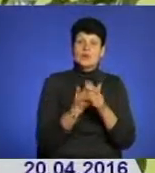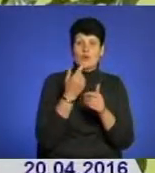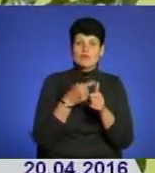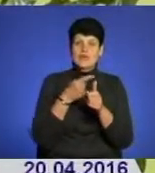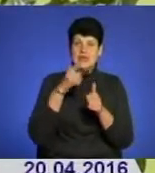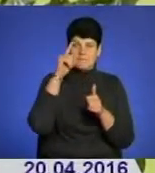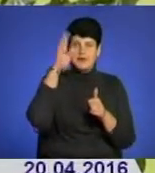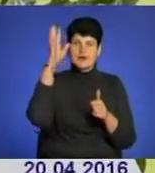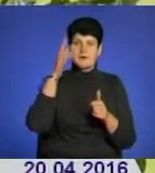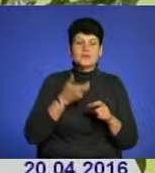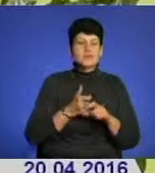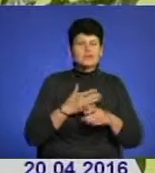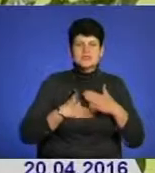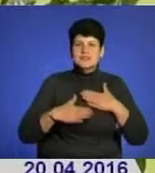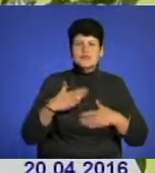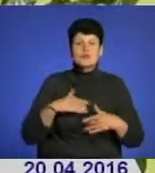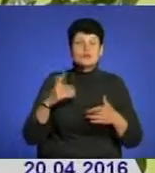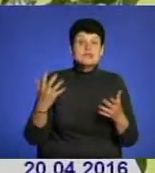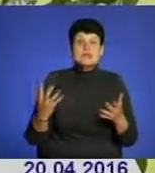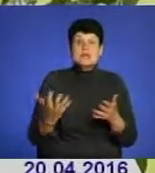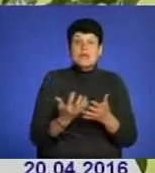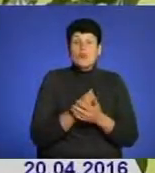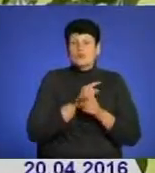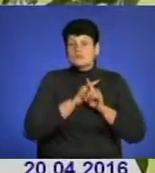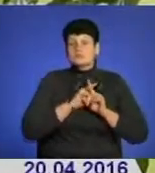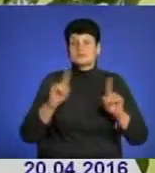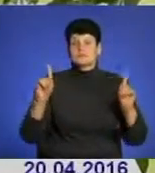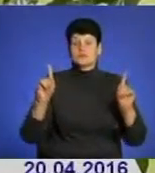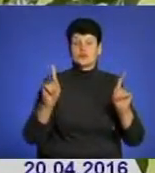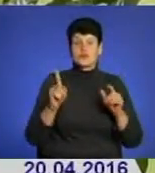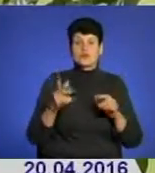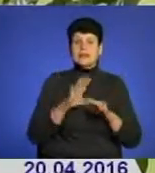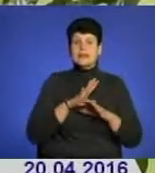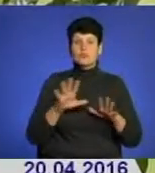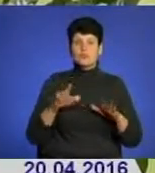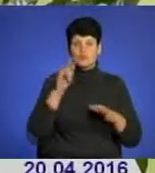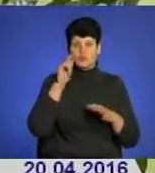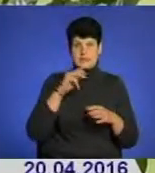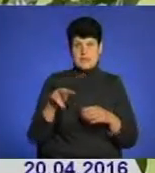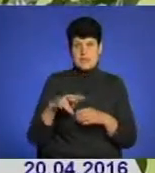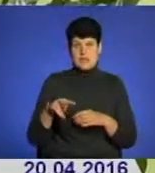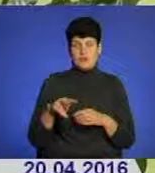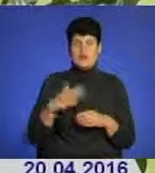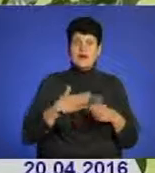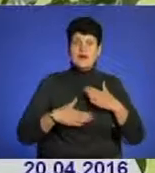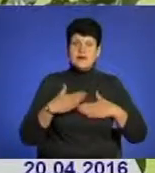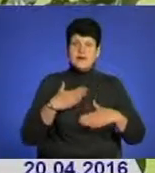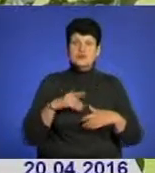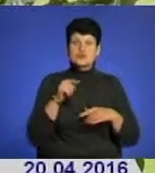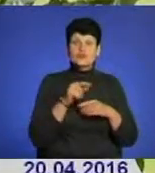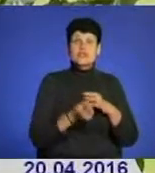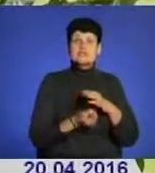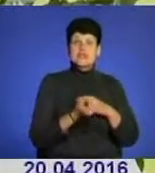Я дуже тішуся, коли ми дійсно щось таке знаходимо особливе, чого не було в українській літературі. Я радіюся, що воно з